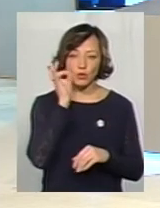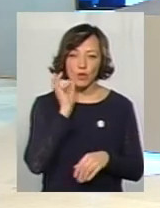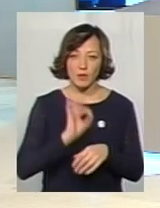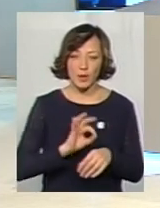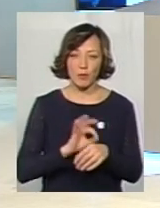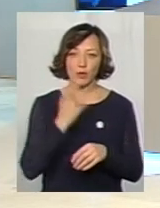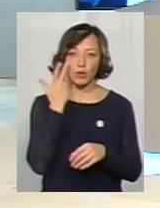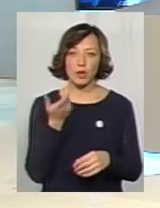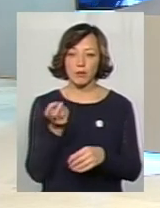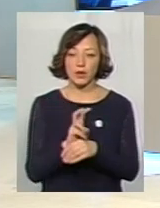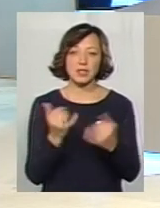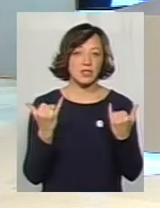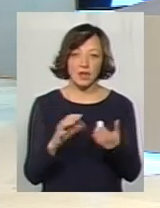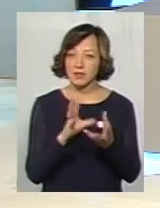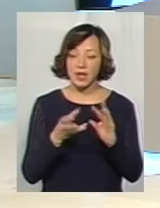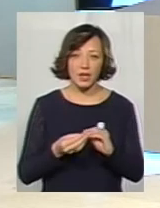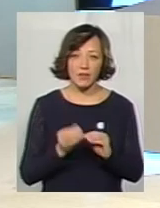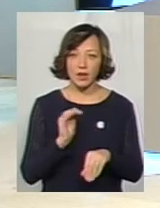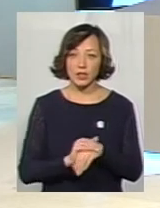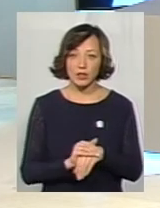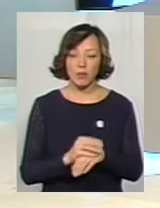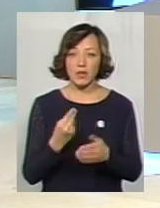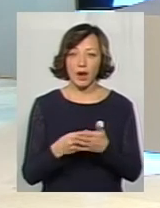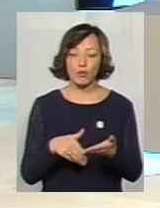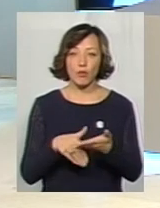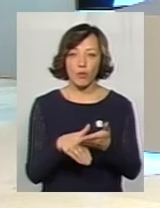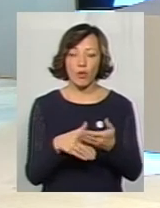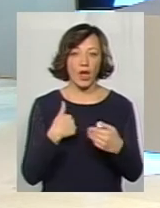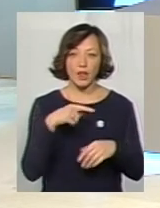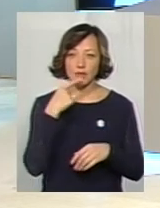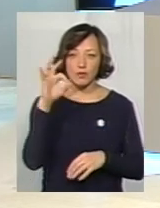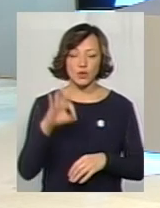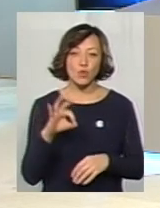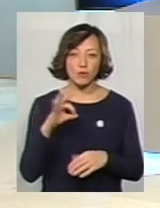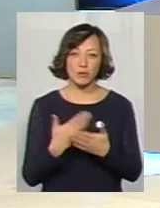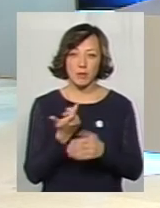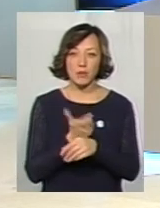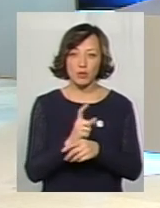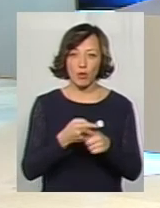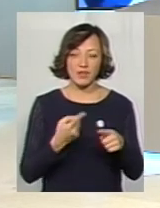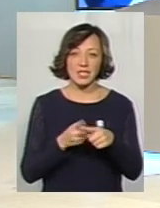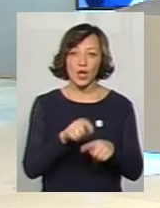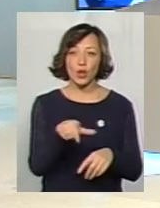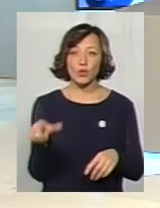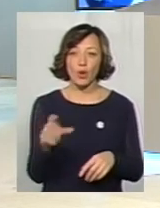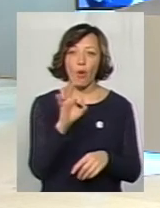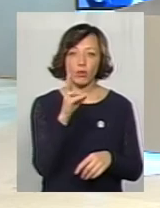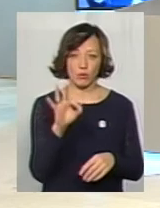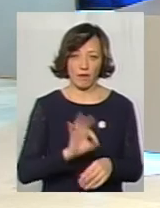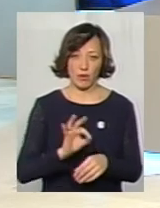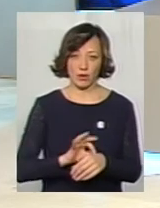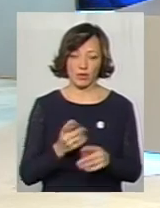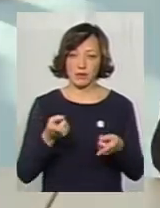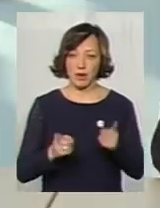діабетом. Зараз, взагалі, фактично, по матеріальну допомогу, я не скажу в відсоткому плані, але більша половина – це люди, які на онкохворіють.